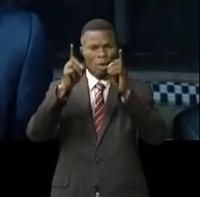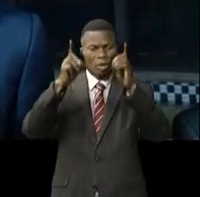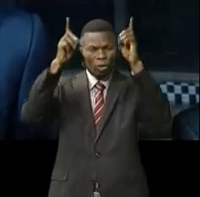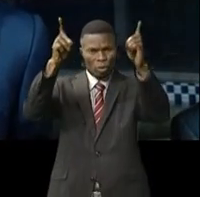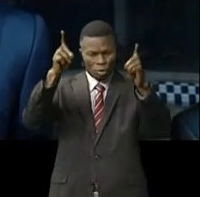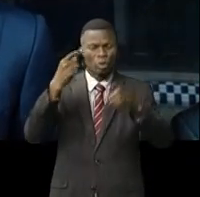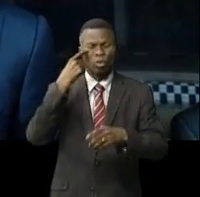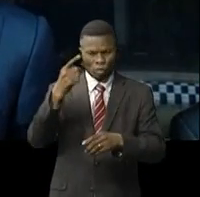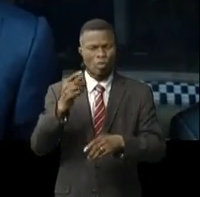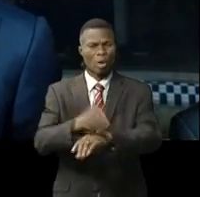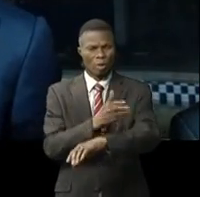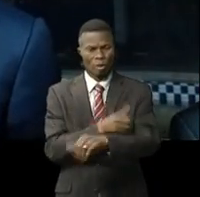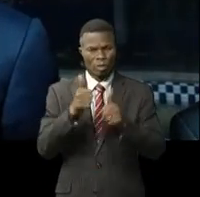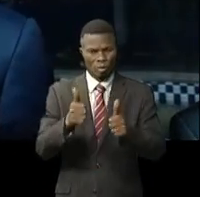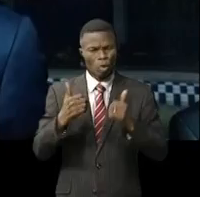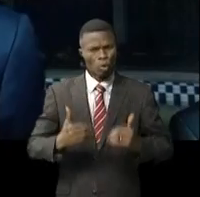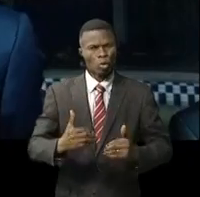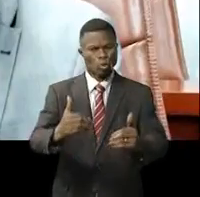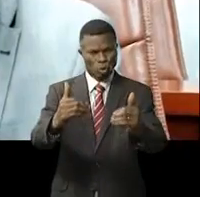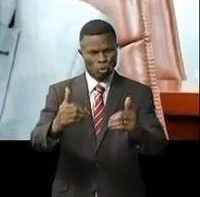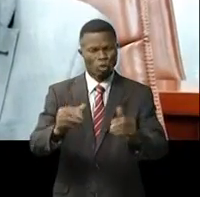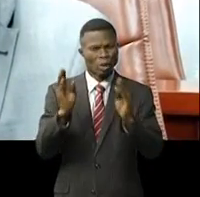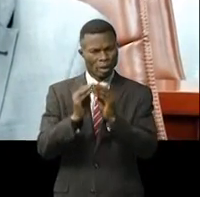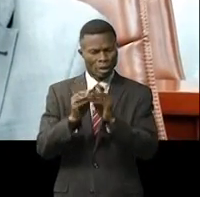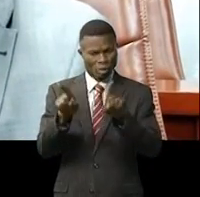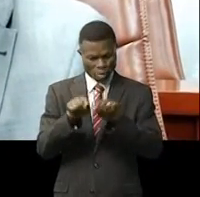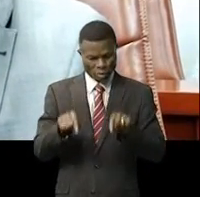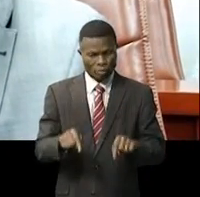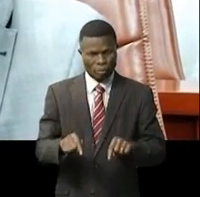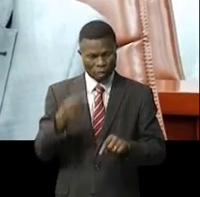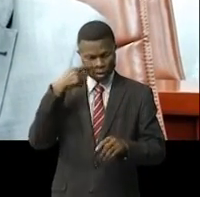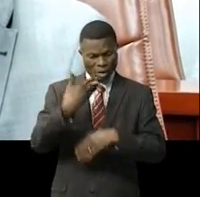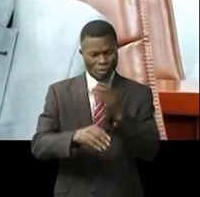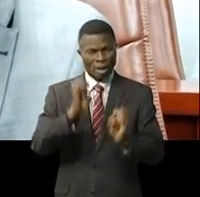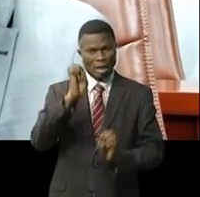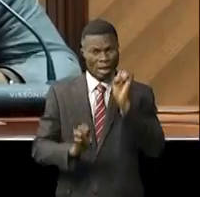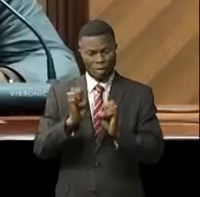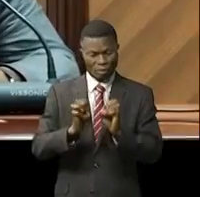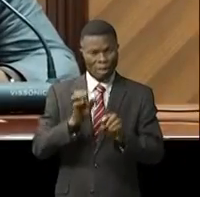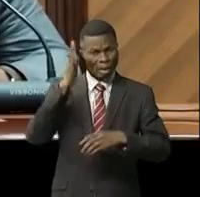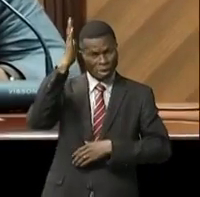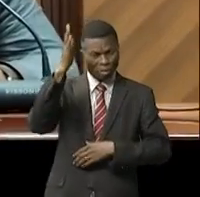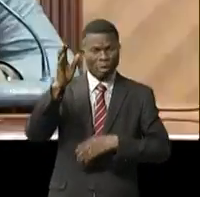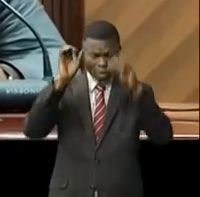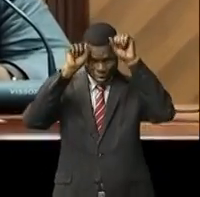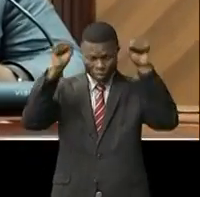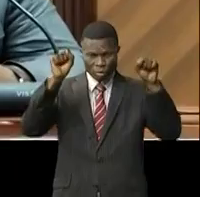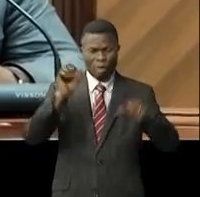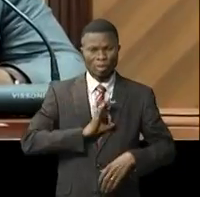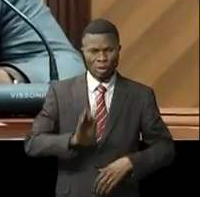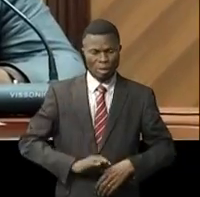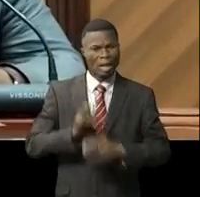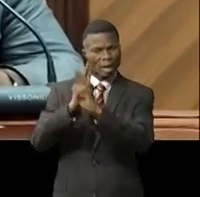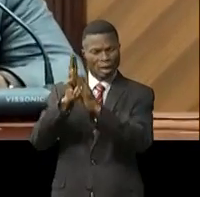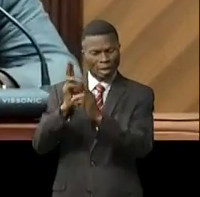nous faisons des avancées et nous continuerons autour de réunions comme celles d'aujourd'hui à faire des évaluations. Et le moment venu, le président de la République, suivant le